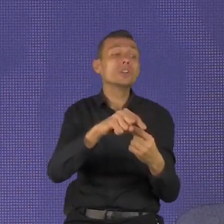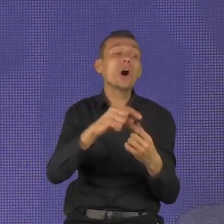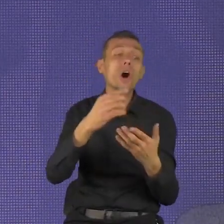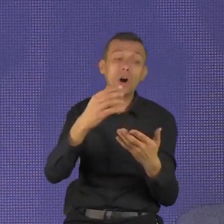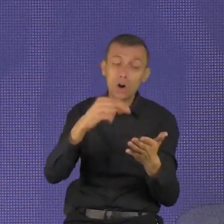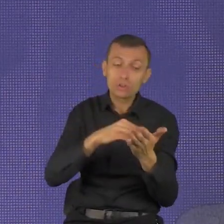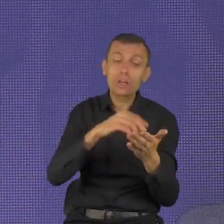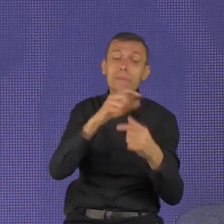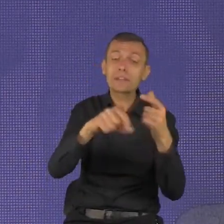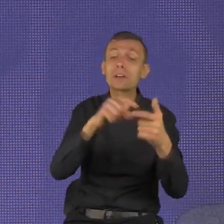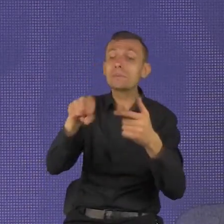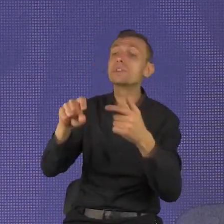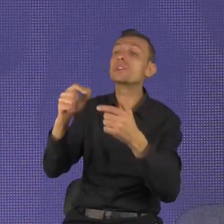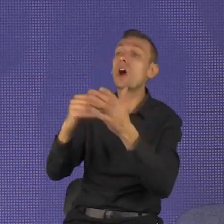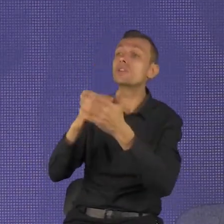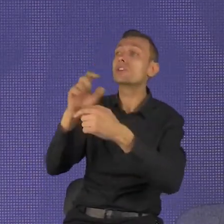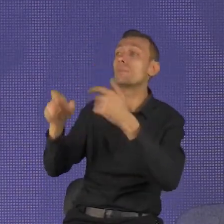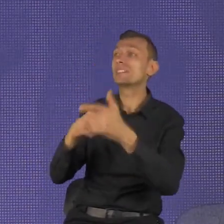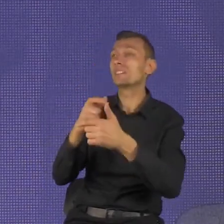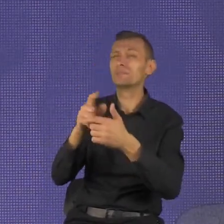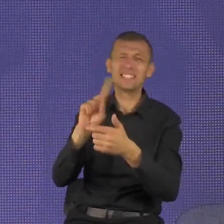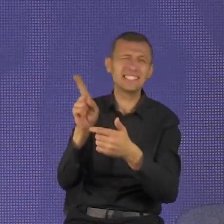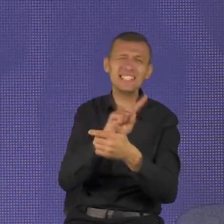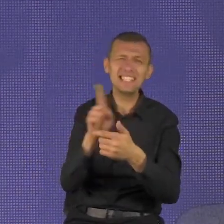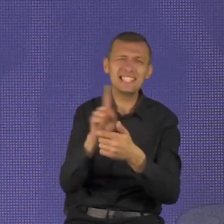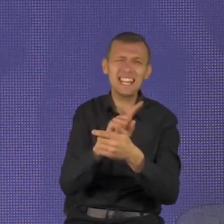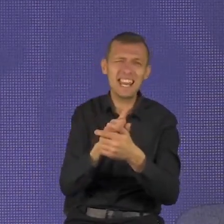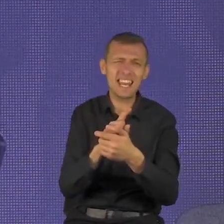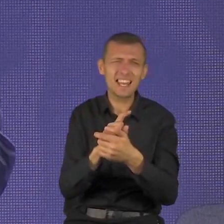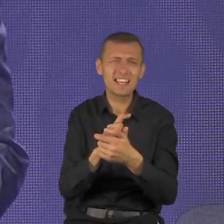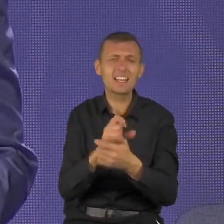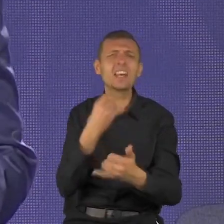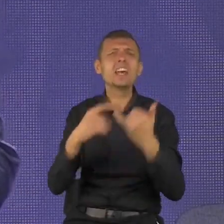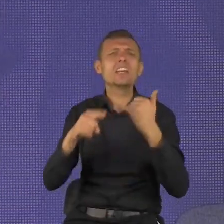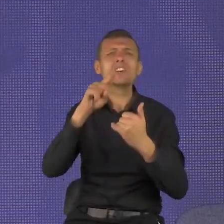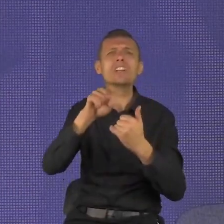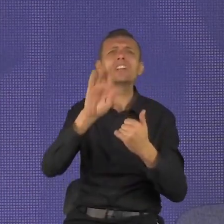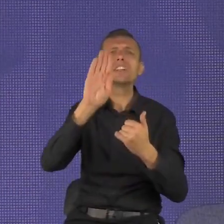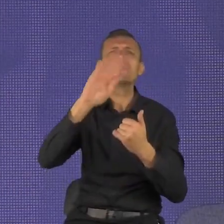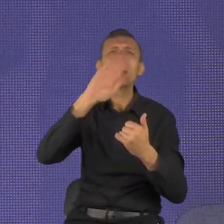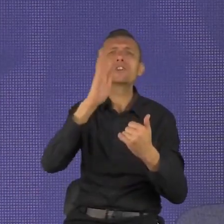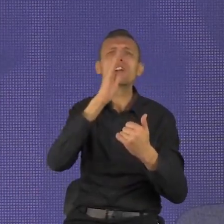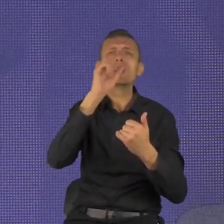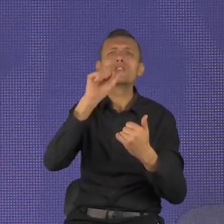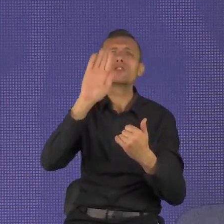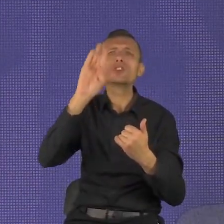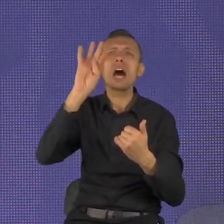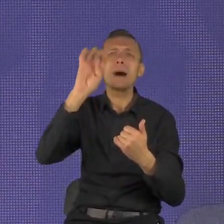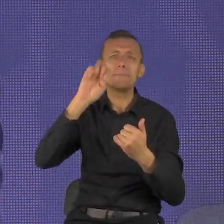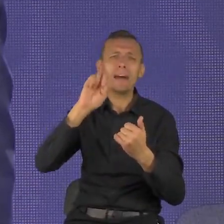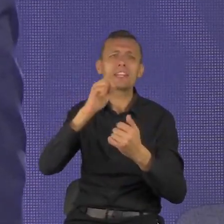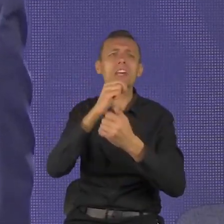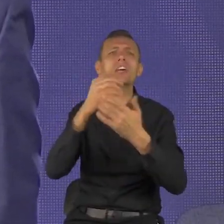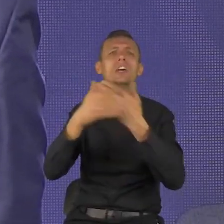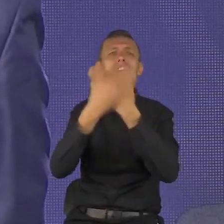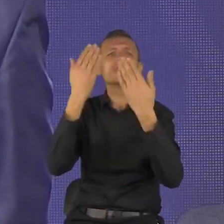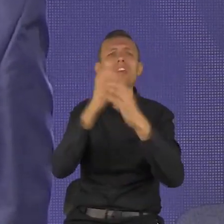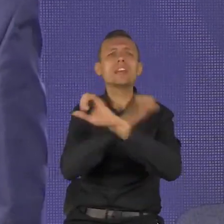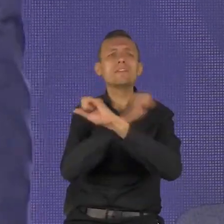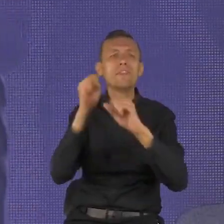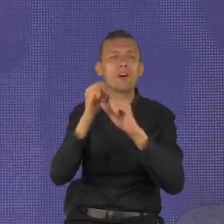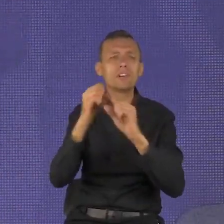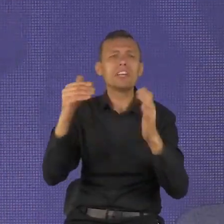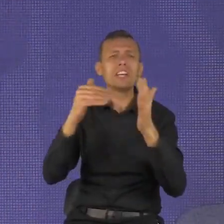dniem odpoczynku? Kilka porad. Po pierwsze, daj odpocząć swojemu ciału, bo jeśli nie rezerwujesz odpoczynku dla ciała, to ono się